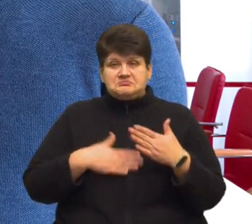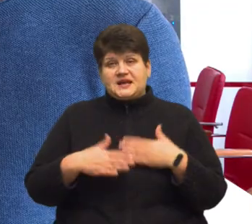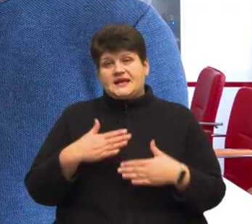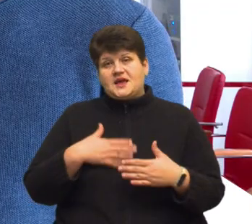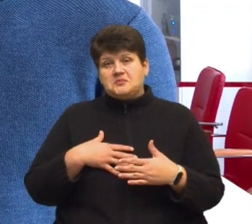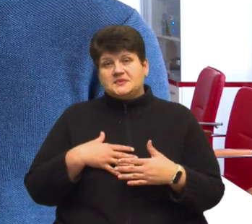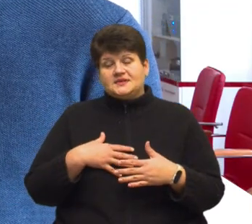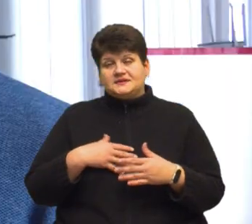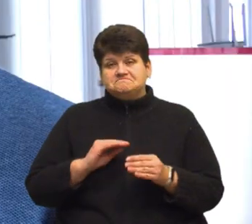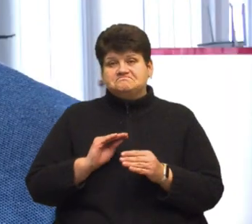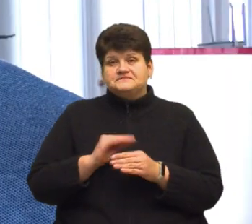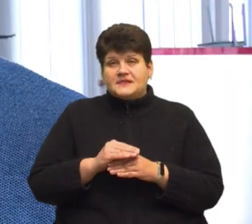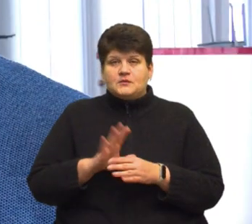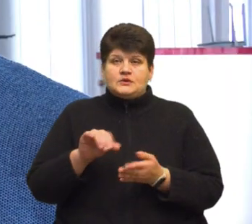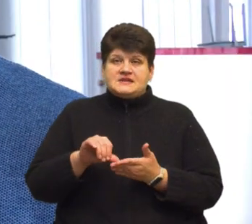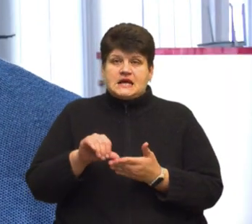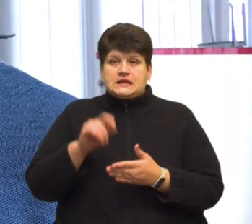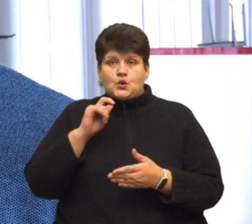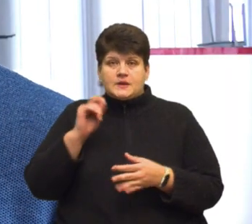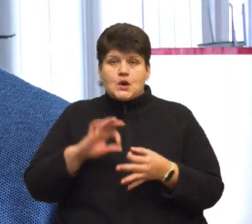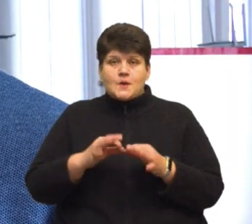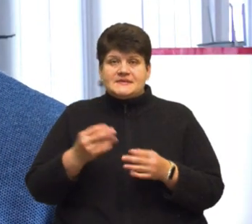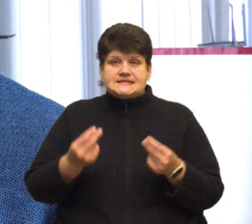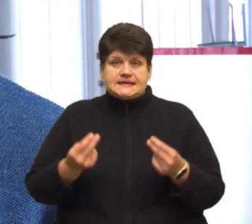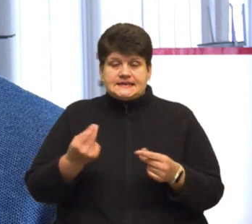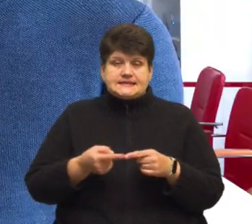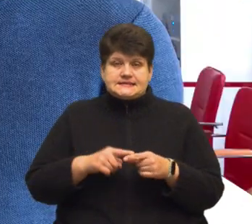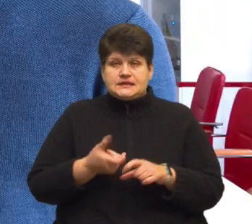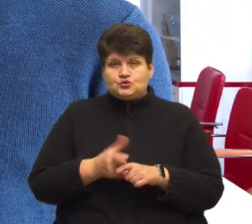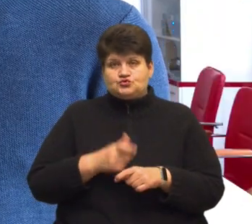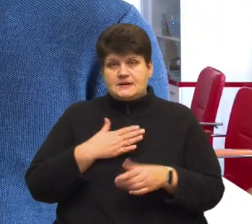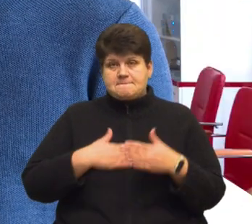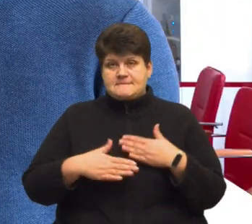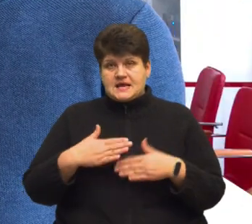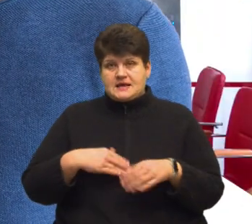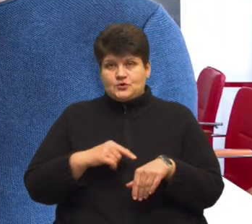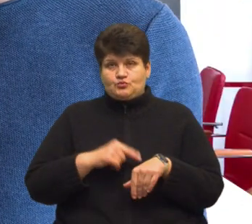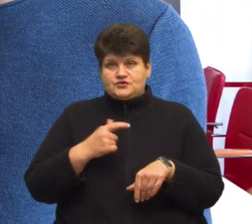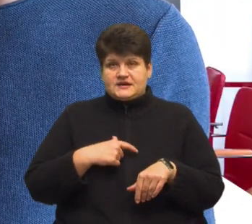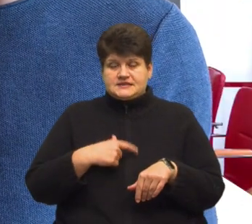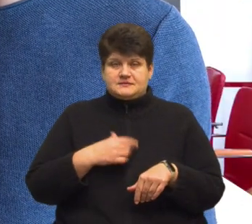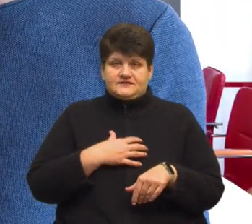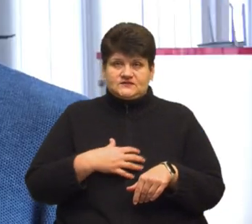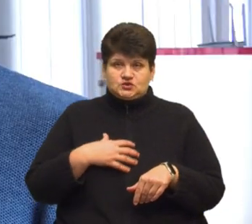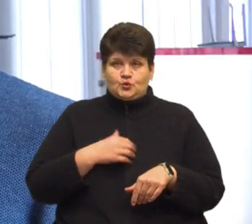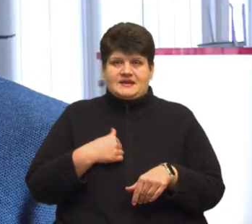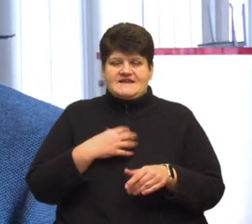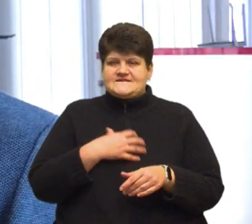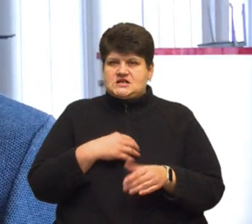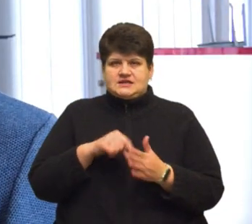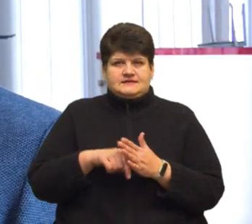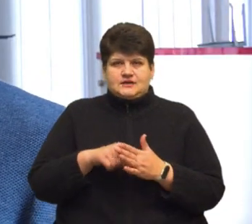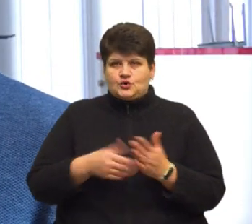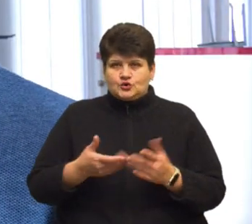Те, що ми будемо представляти Україну на Олімпійських іграх, це дуже приємно. Почуваю себе важливим, що в мене дуже важлива роль. Дуже